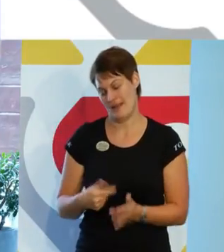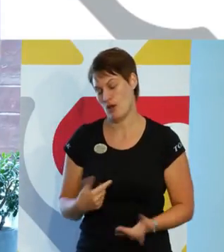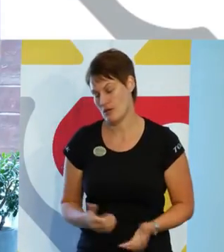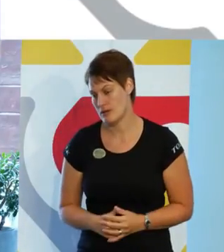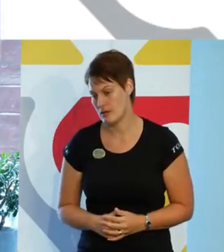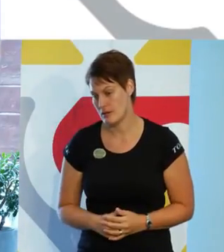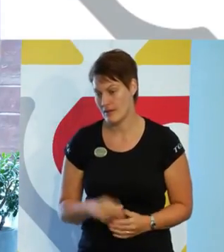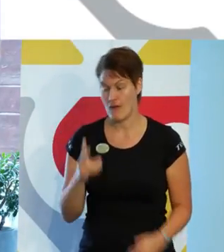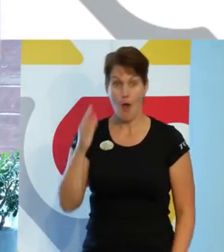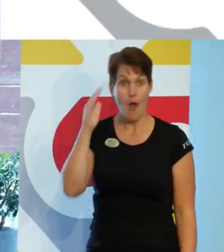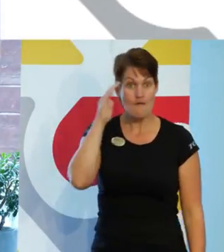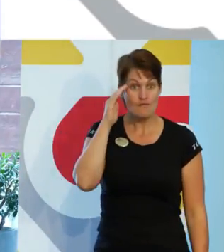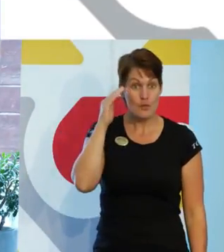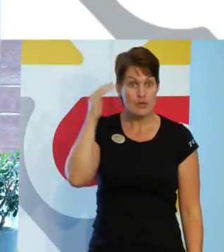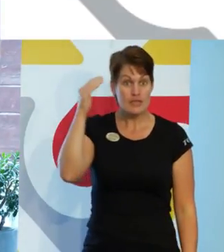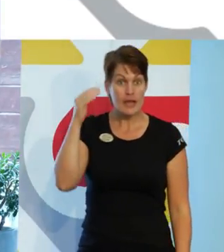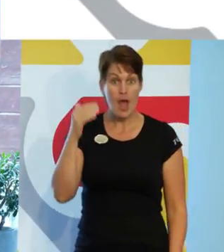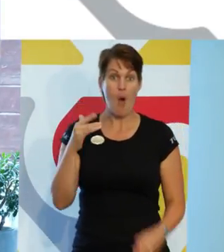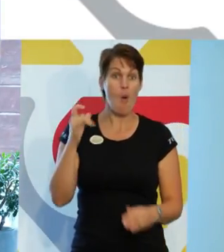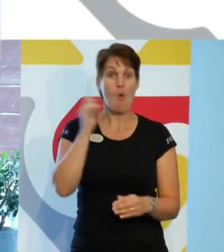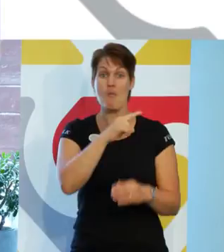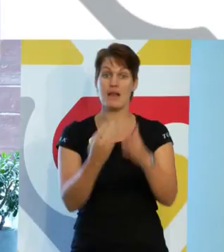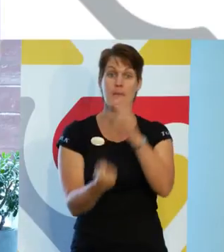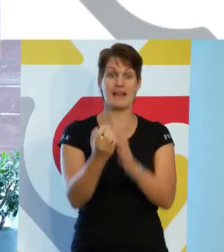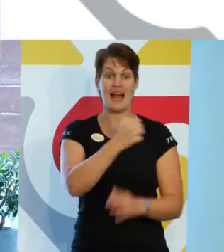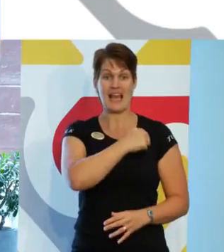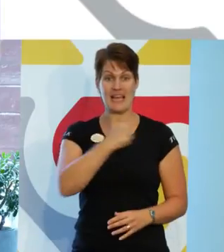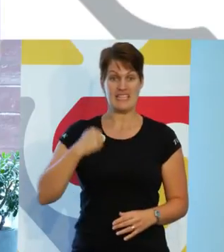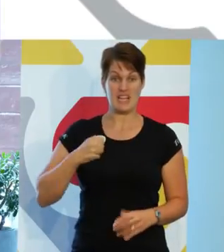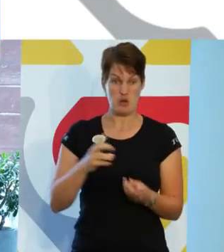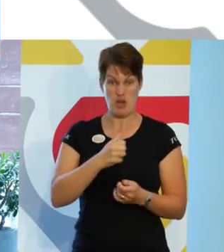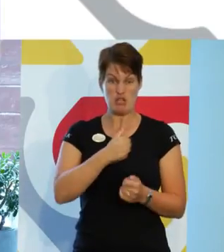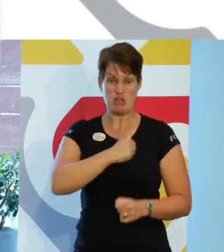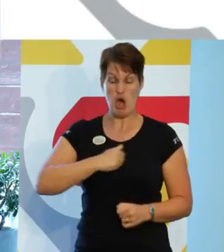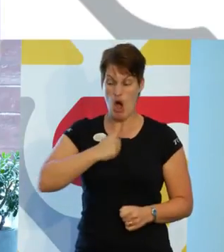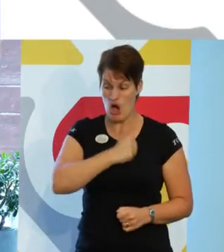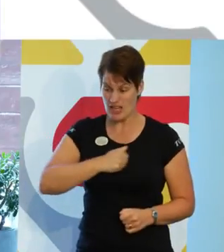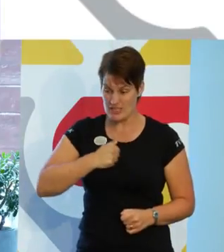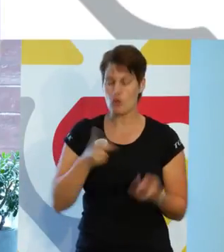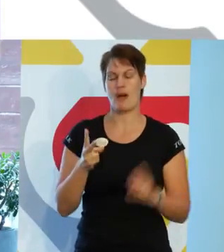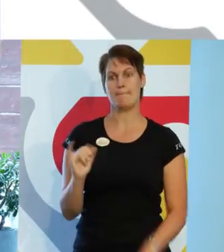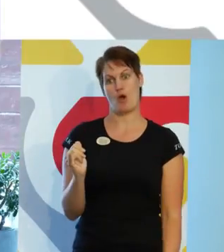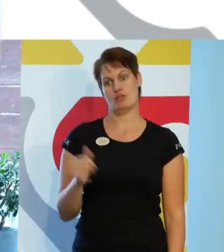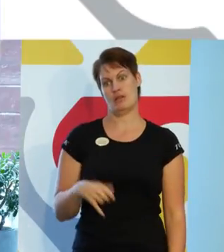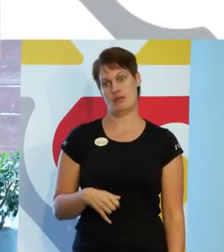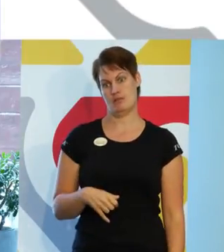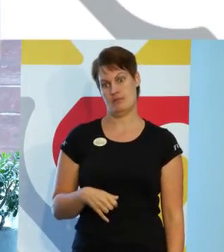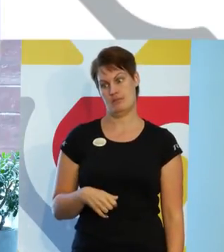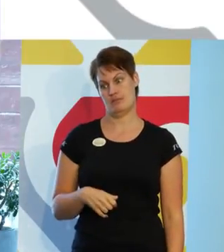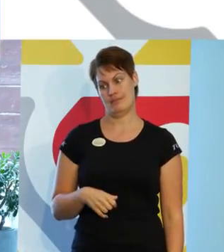Eller när vuxenheten inte kunde bilda regering. Då var det inte bara tragiskt utan det var såklart också barnsligt.